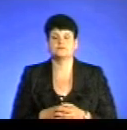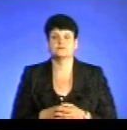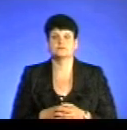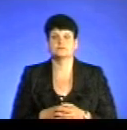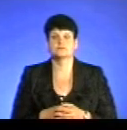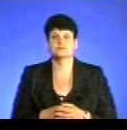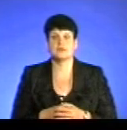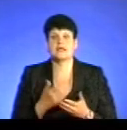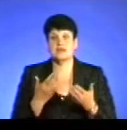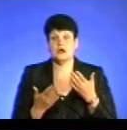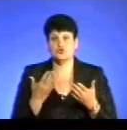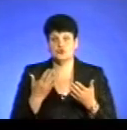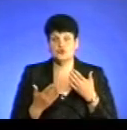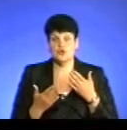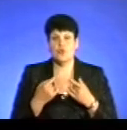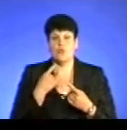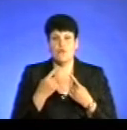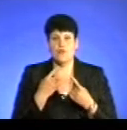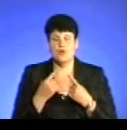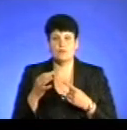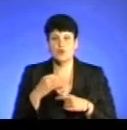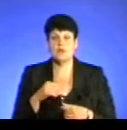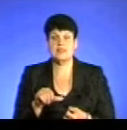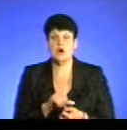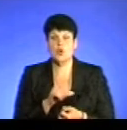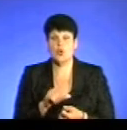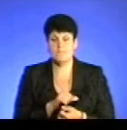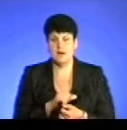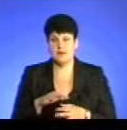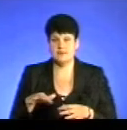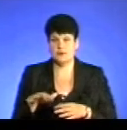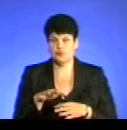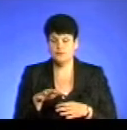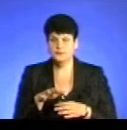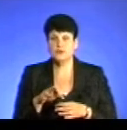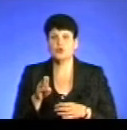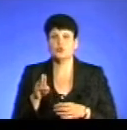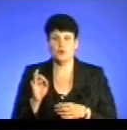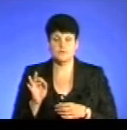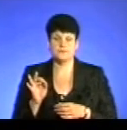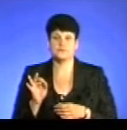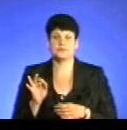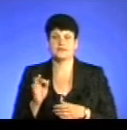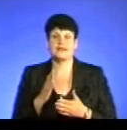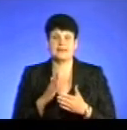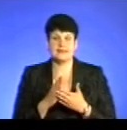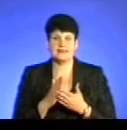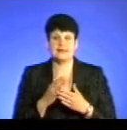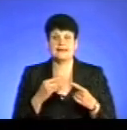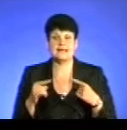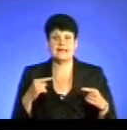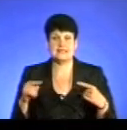Ну, якщо ми говоримо про наркоманію, то розрізняють